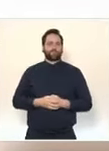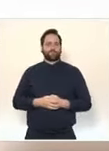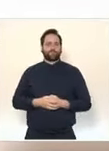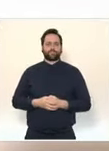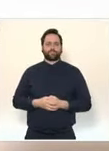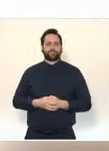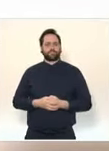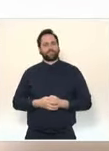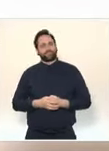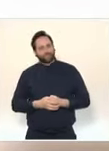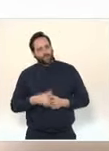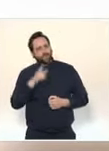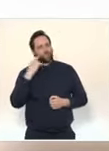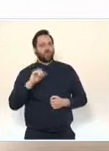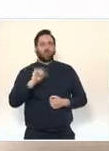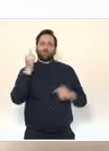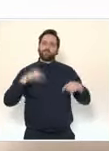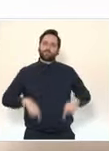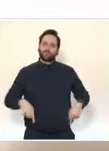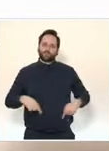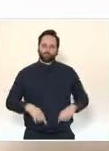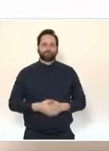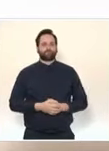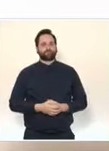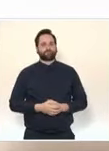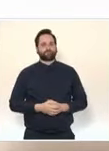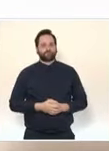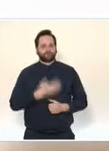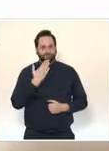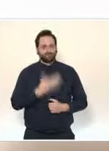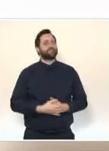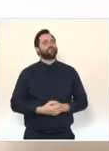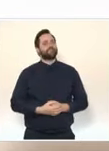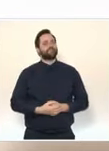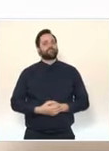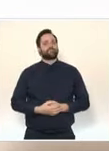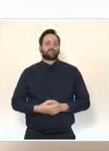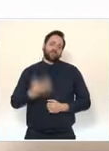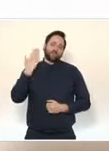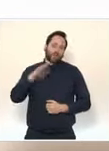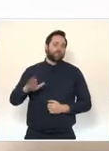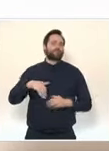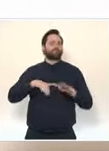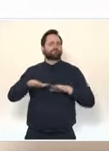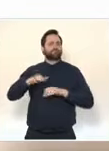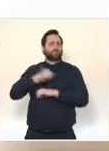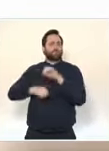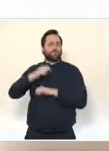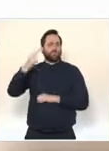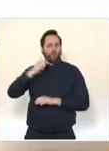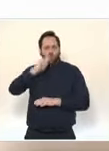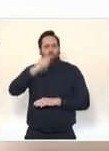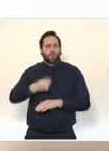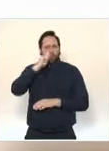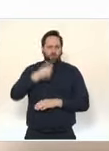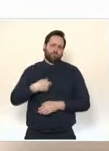Monsieur le Premier ministre, notre système de dépistage, vous le connaissez bien maintenant, il permet de réaliser entre